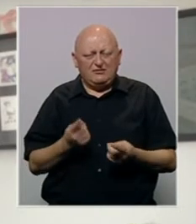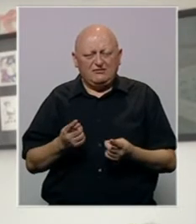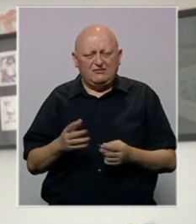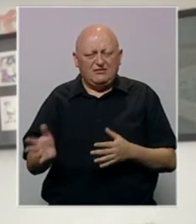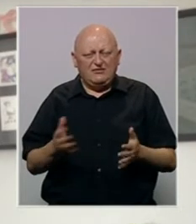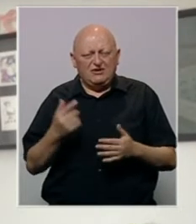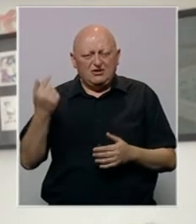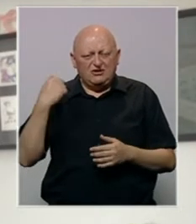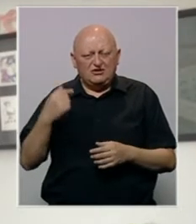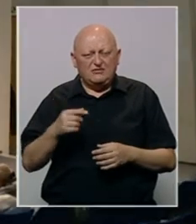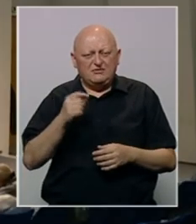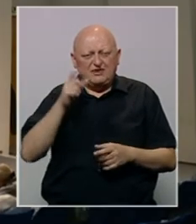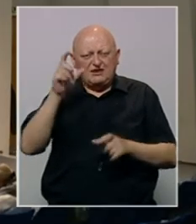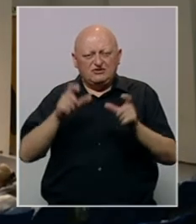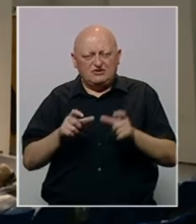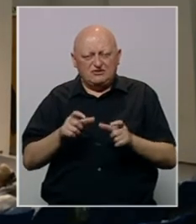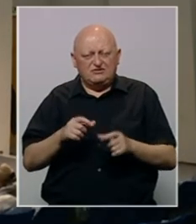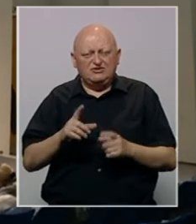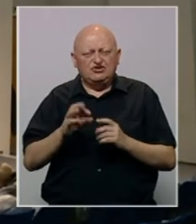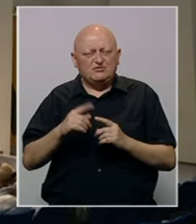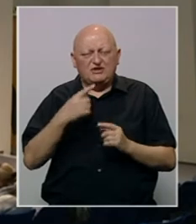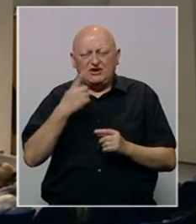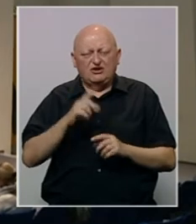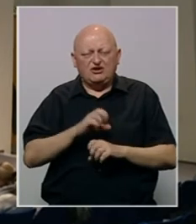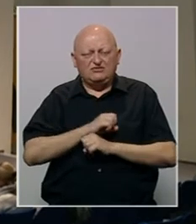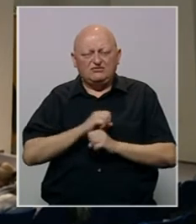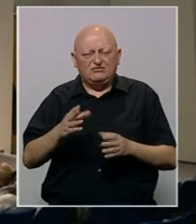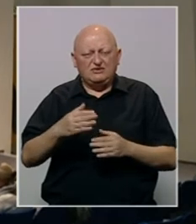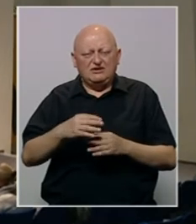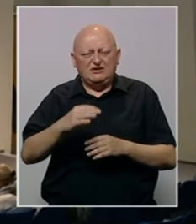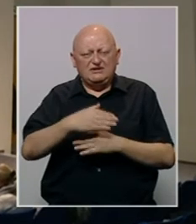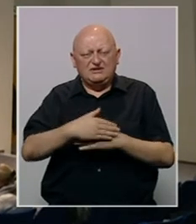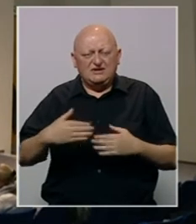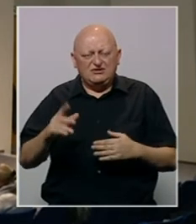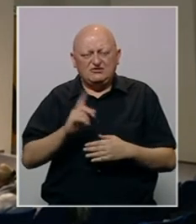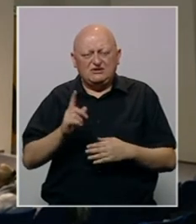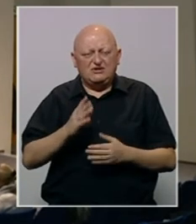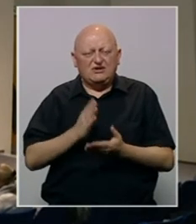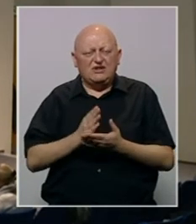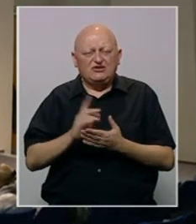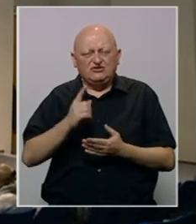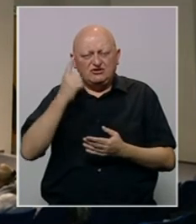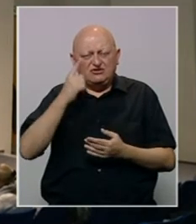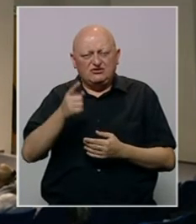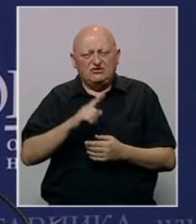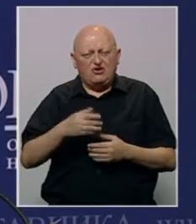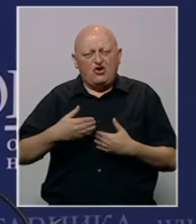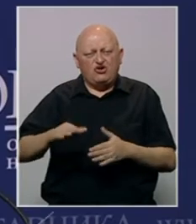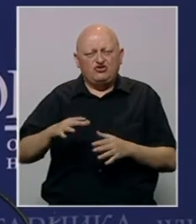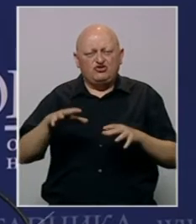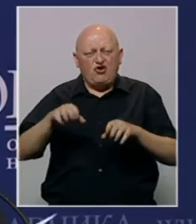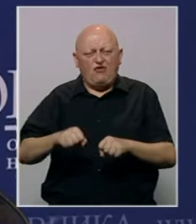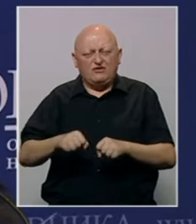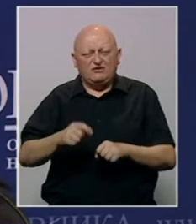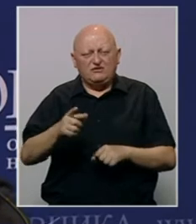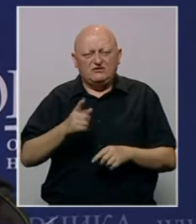vjetaru leđa nacionalistima. Šmit je rekao da neće proglašavati cenzus, ali da to ni na koji način ne znači da se on odriče ovlasti.